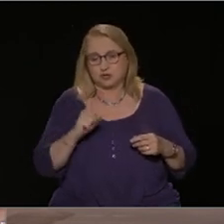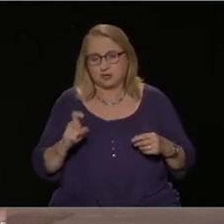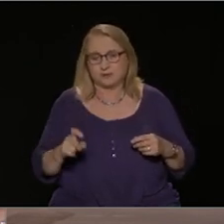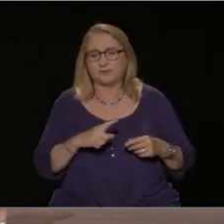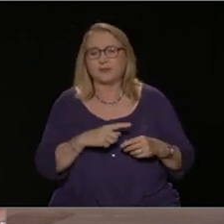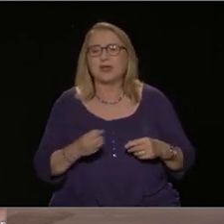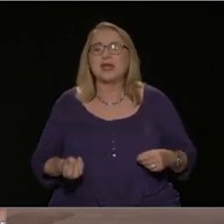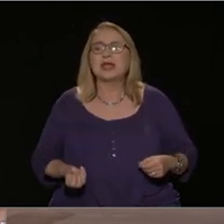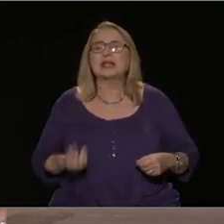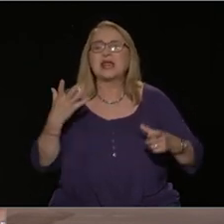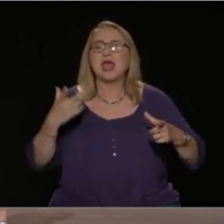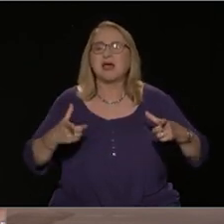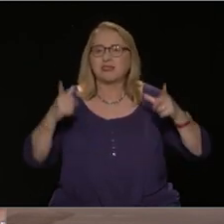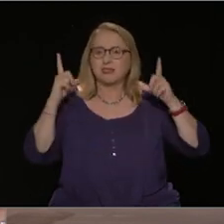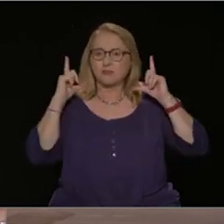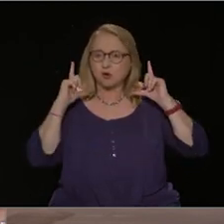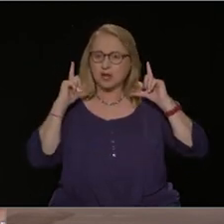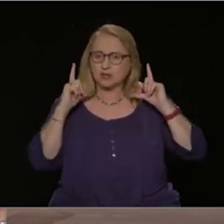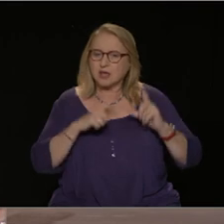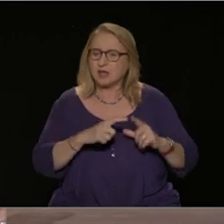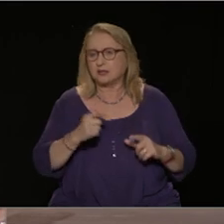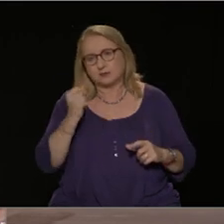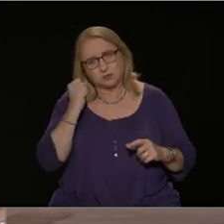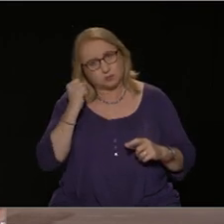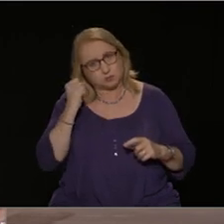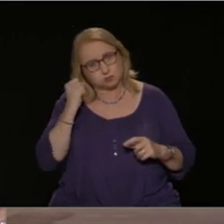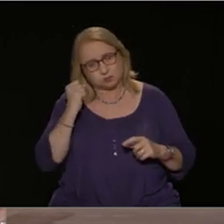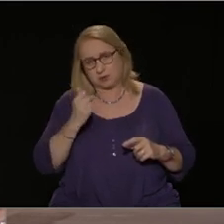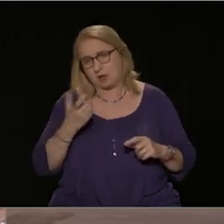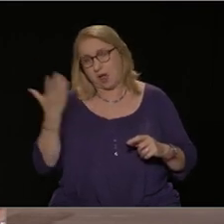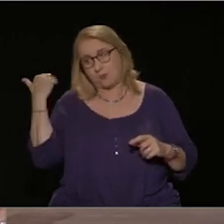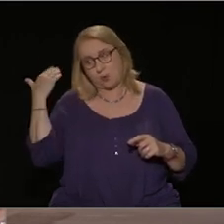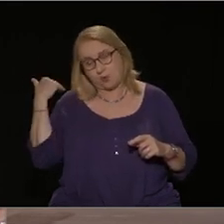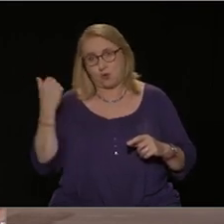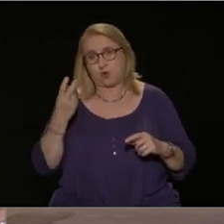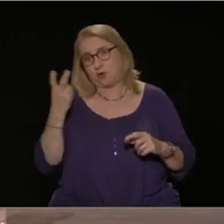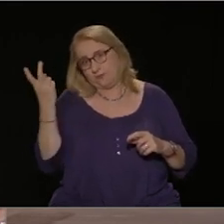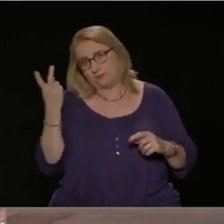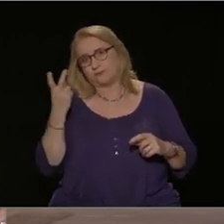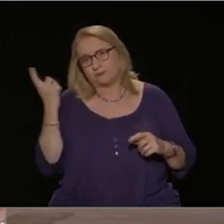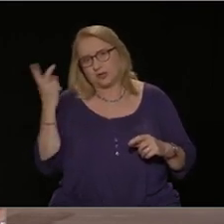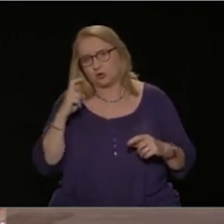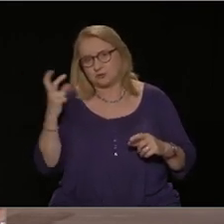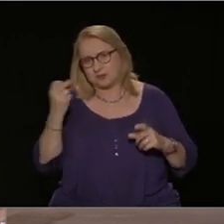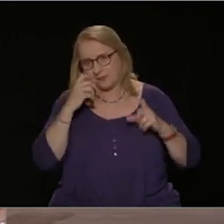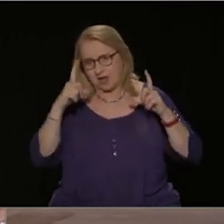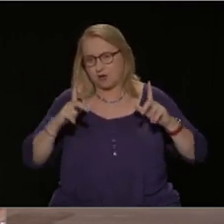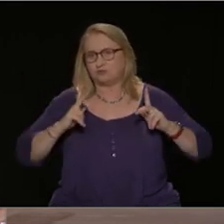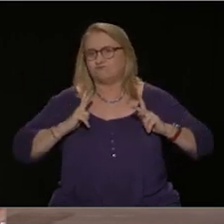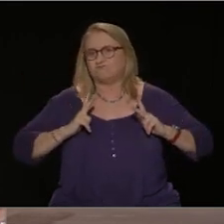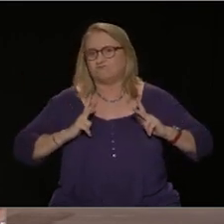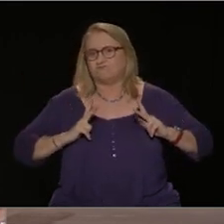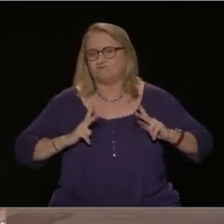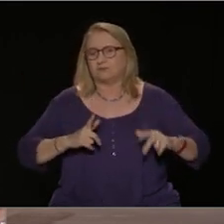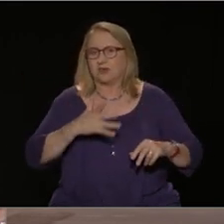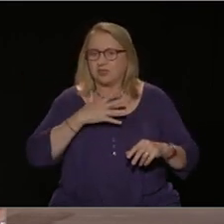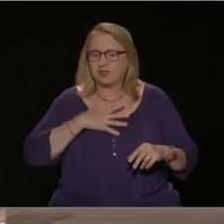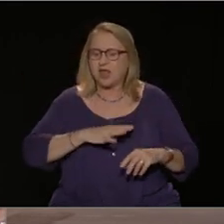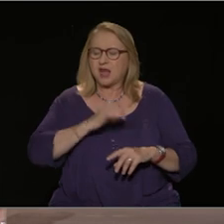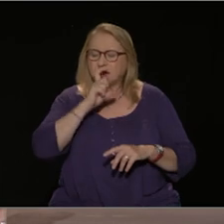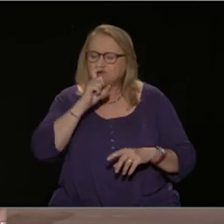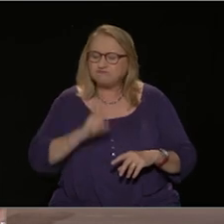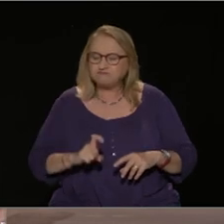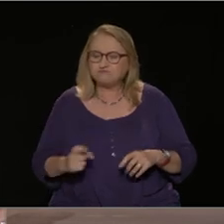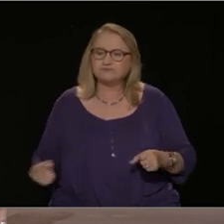ενισχυμένη από το προηγούμενο αποτέλεσμα, θέλει να επιβάλλει μία αυτοδυναμία. Και αυτό είναι και το πρώτο σημείο στο